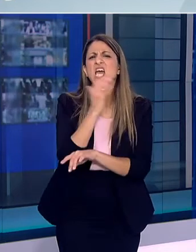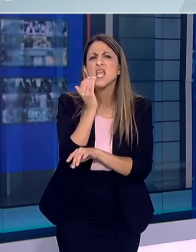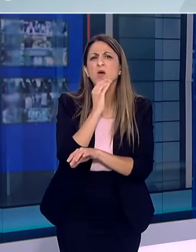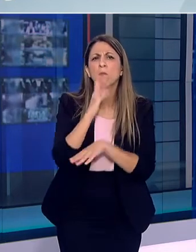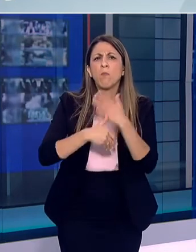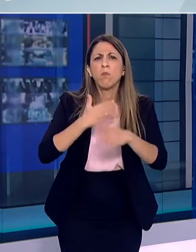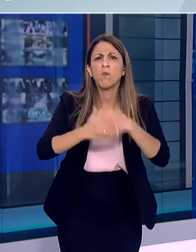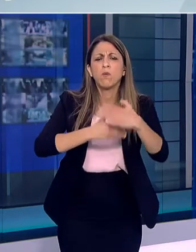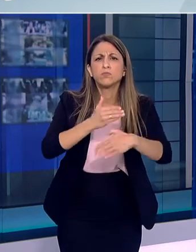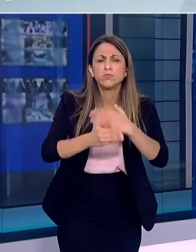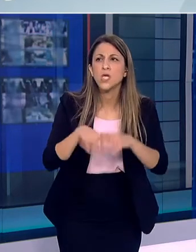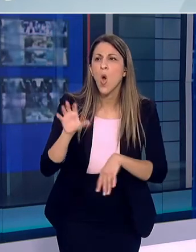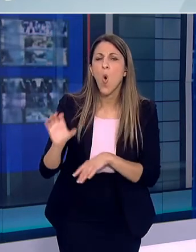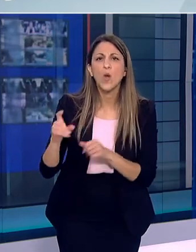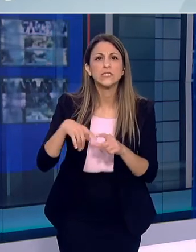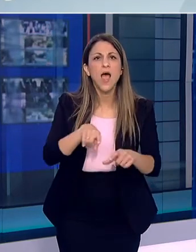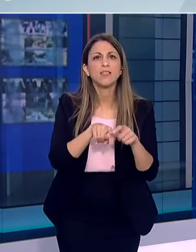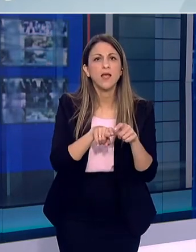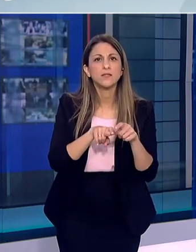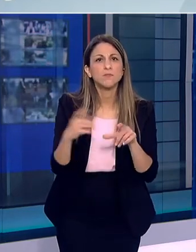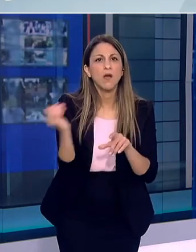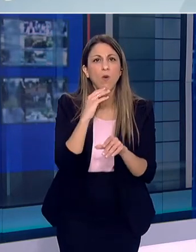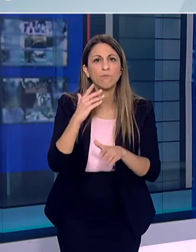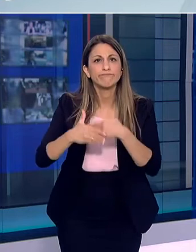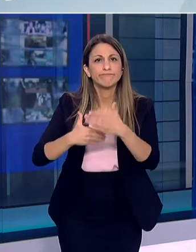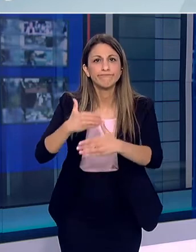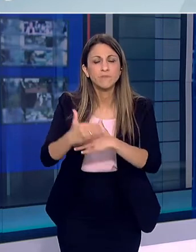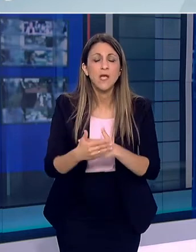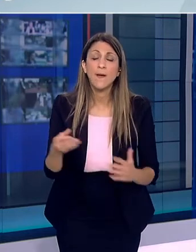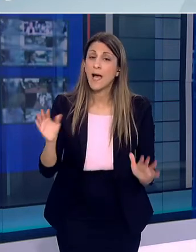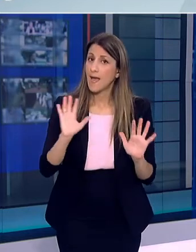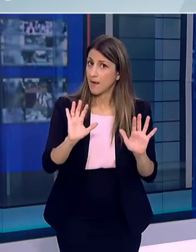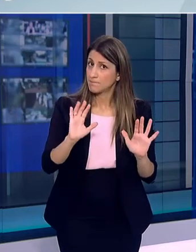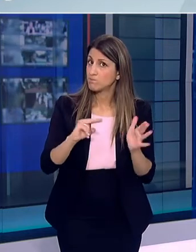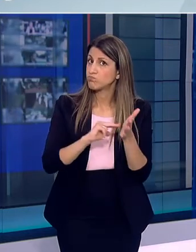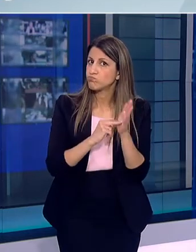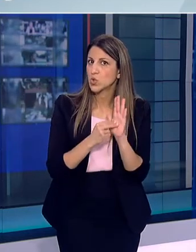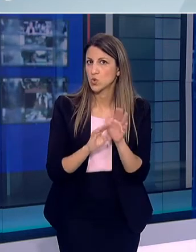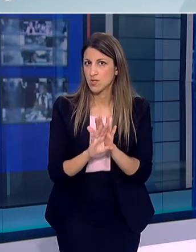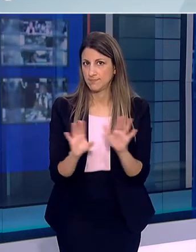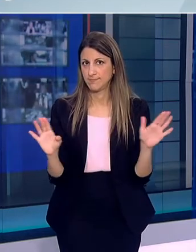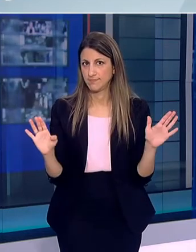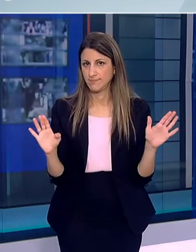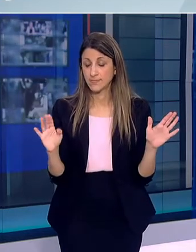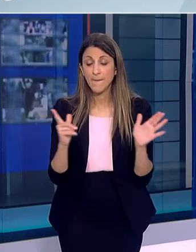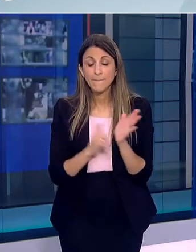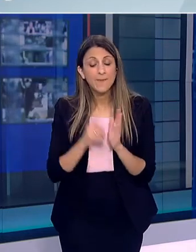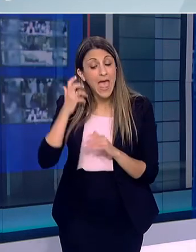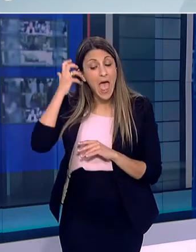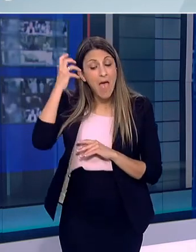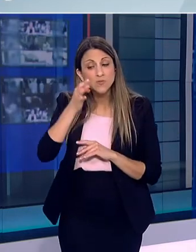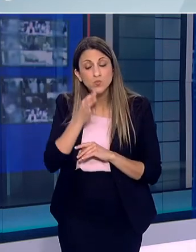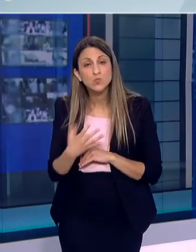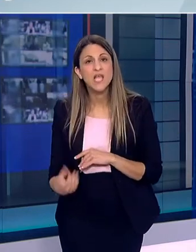χώρες και κάποιες εταιρείες Πάλι θέλω να πω ότι χρειάζεται προσοχή Χρειάζονται επιστημονικά δεδομένα